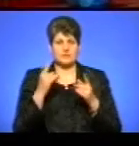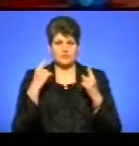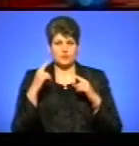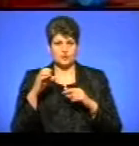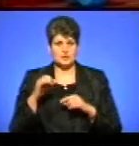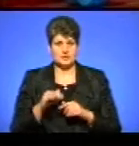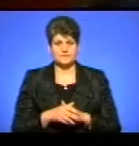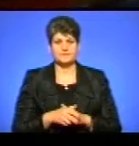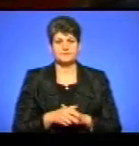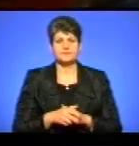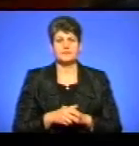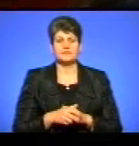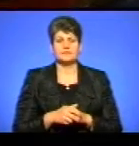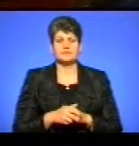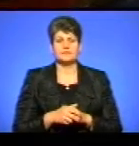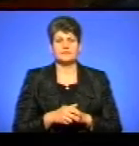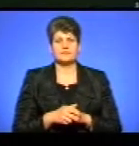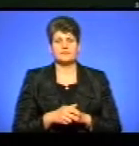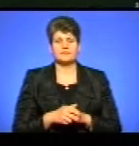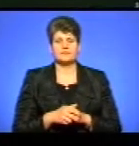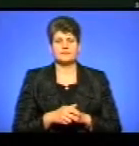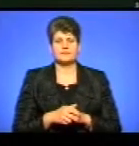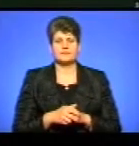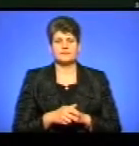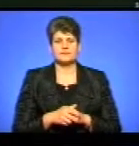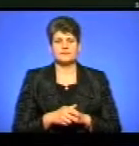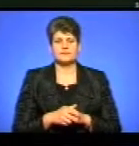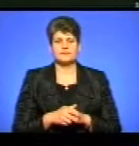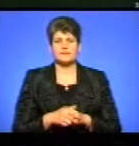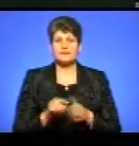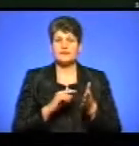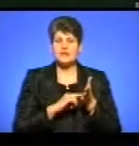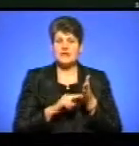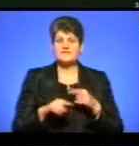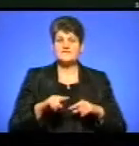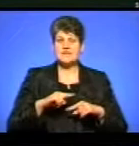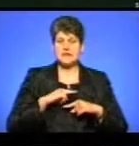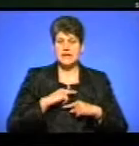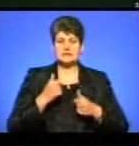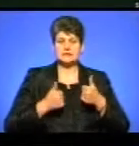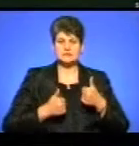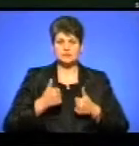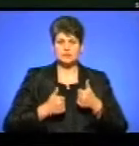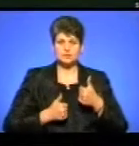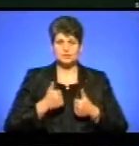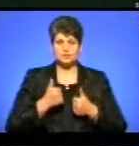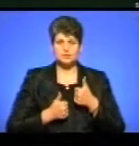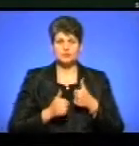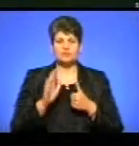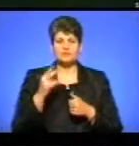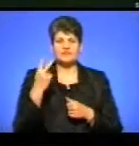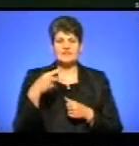Анжела Шова, Андрій Прокопів, новини. Зазначив фінальний тур конкурсу відбудеться 21